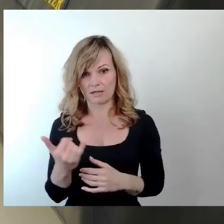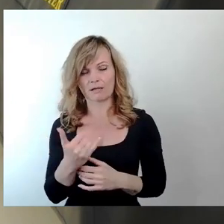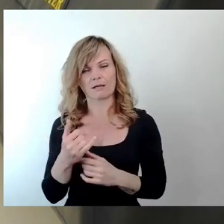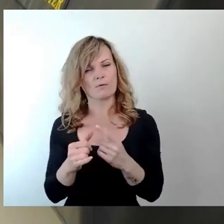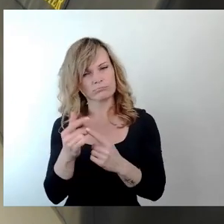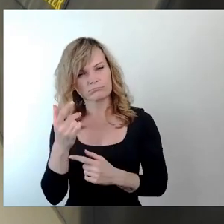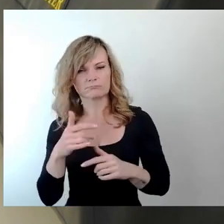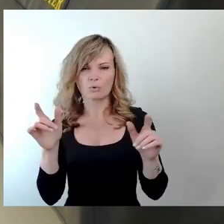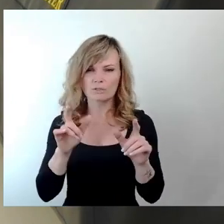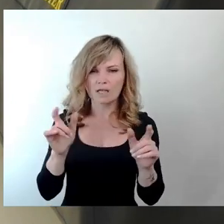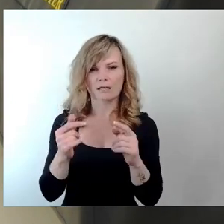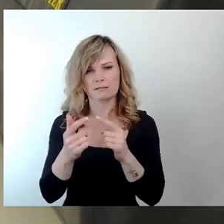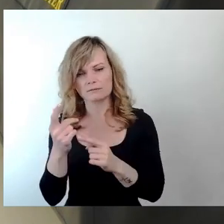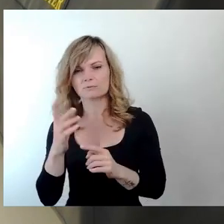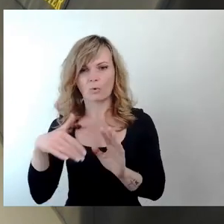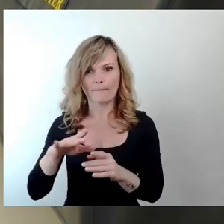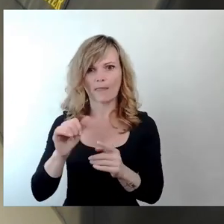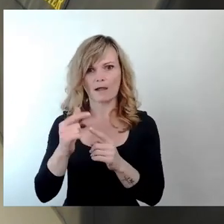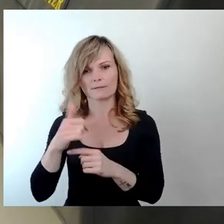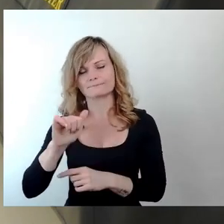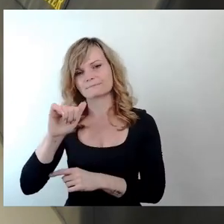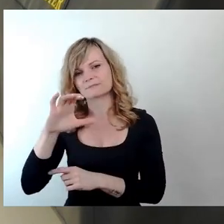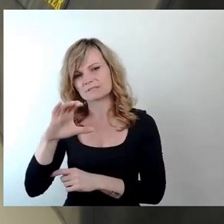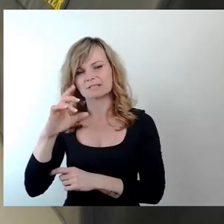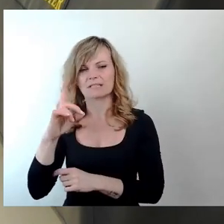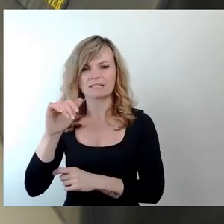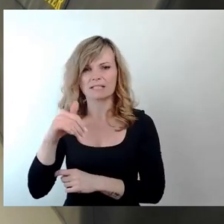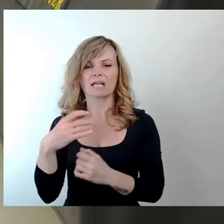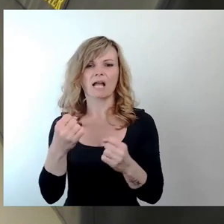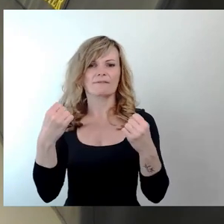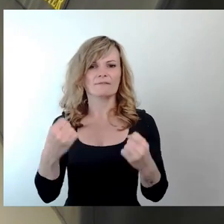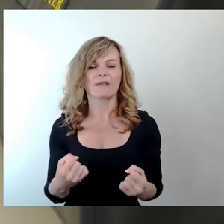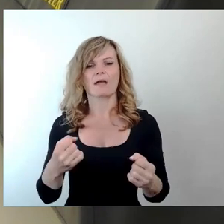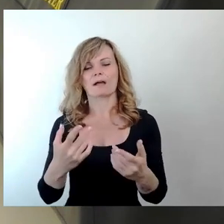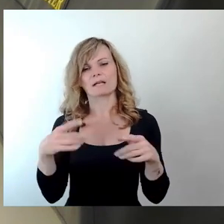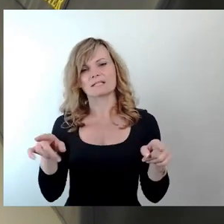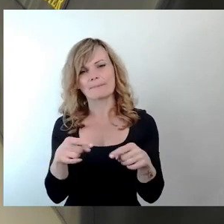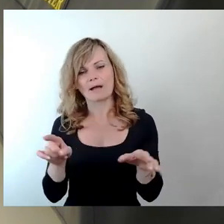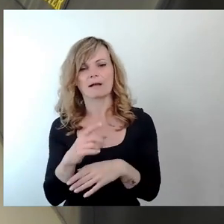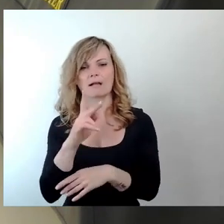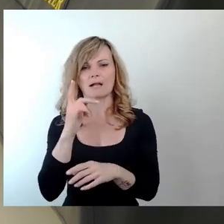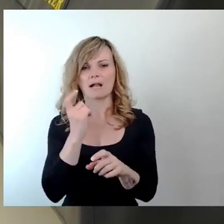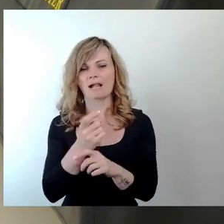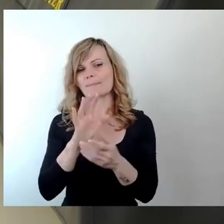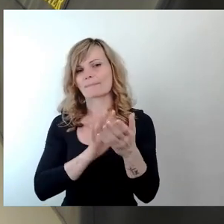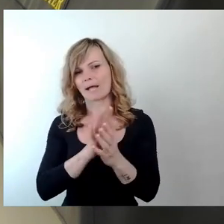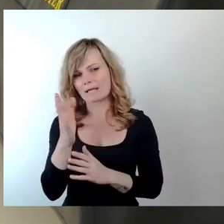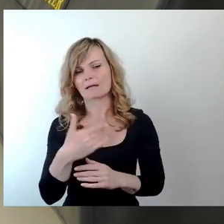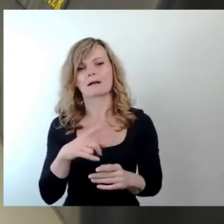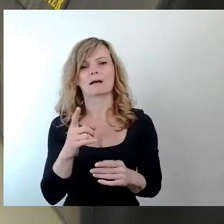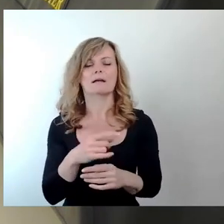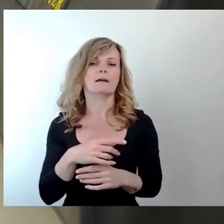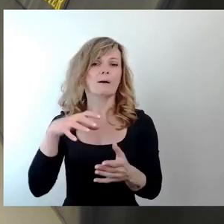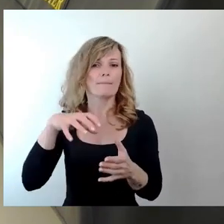Es sind ja noch mehr, die anstehen. ECDC-Kraftwerk vor der Semperoper, Kalkbrenner auf dem Altmarkt, Dixieland, Stadtfest, Balletsommer,